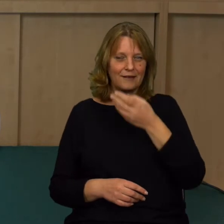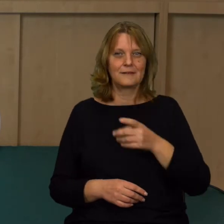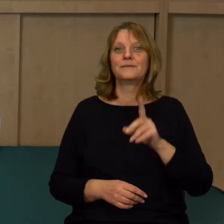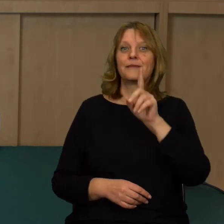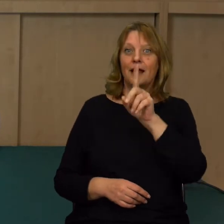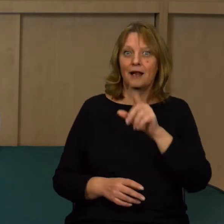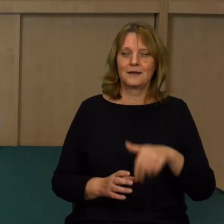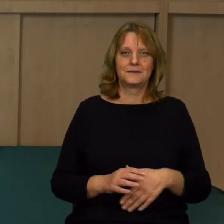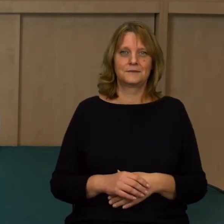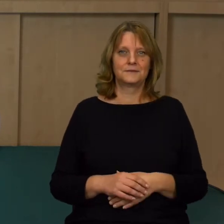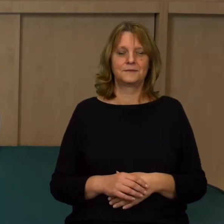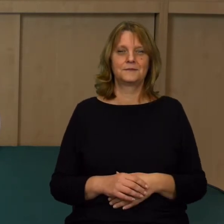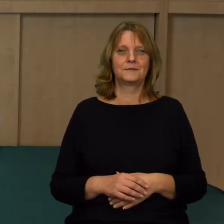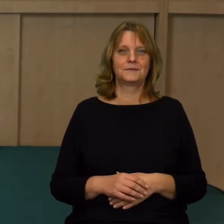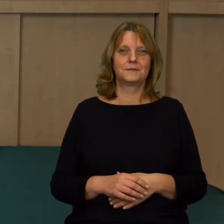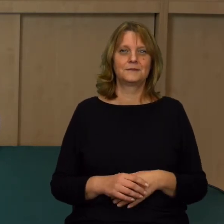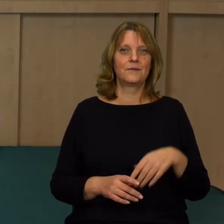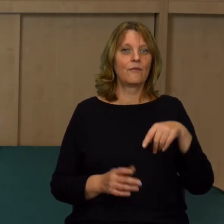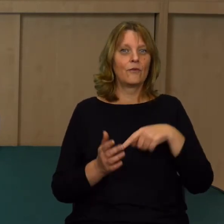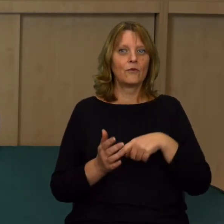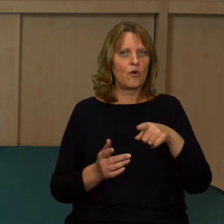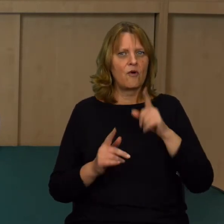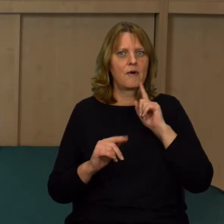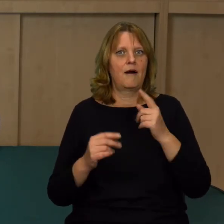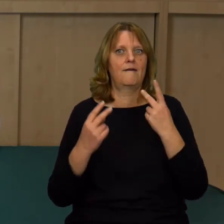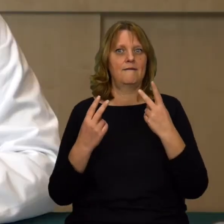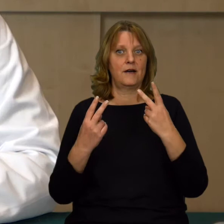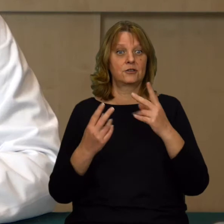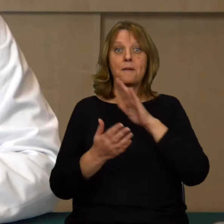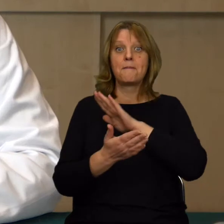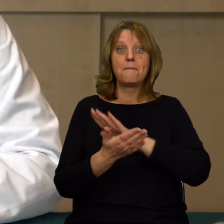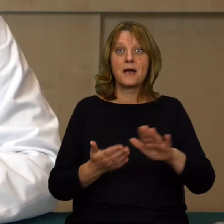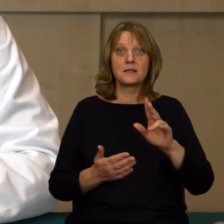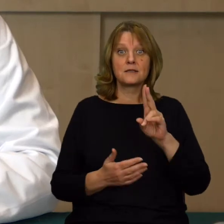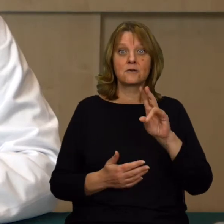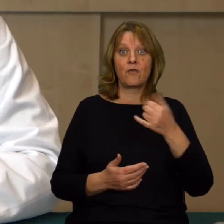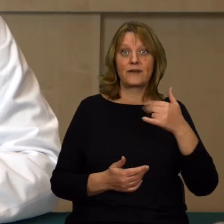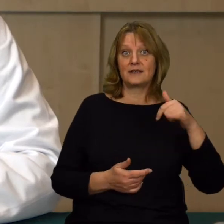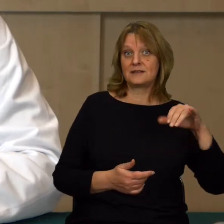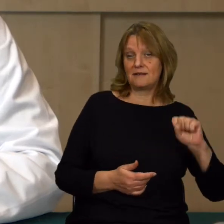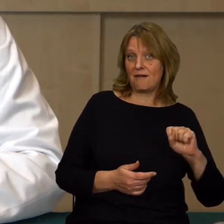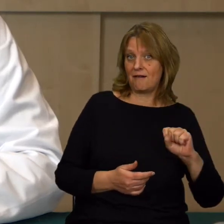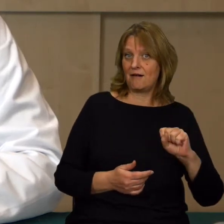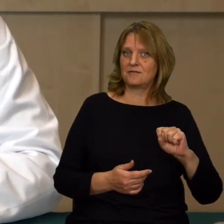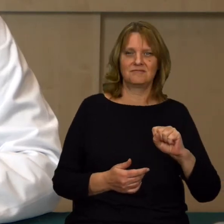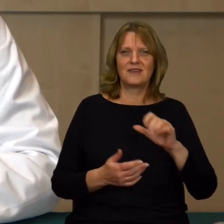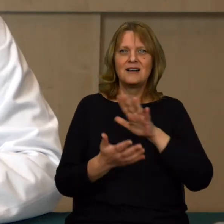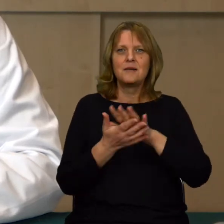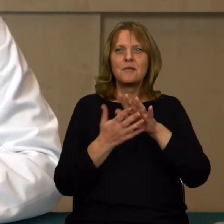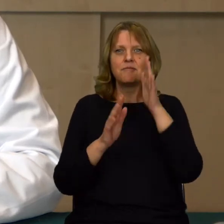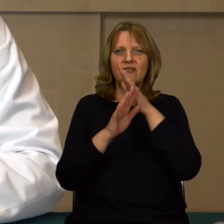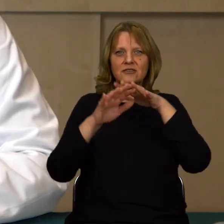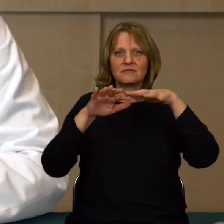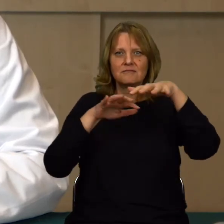moi drodzy, to zjawisko jest bardzo ważne. Bo bez tego zjawiska niestety mamy efekt zanieczyszczeń